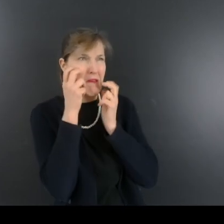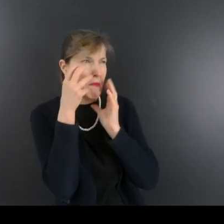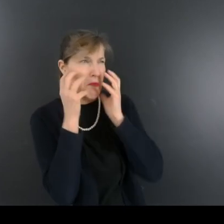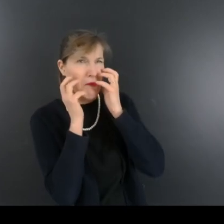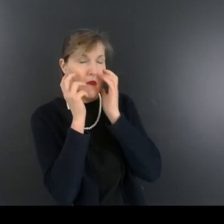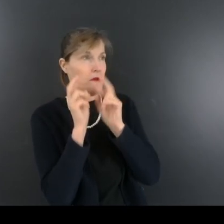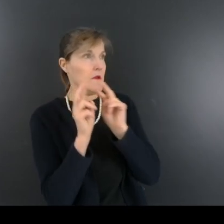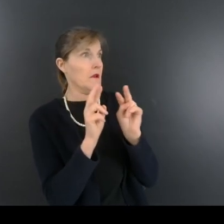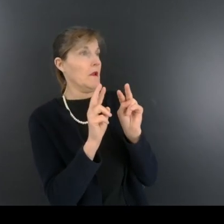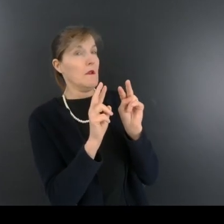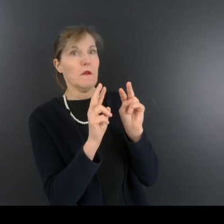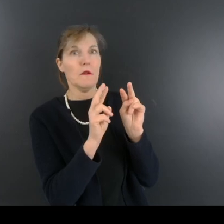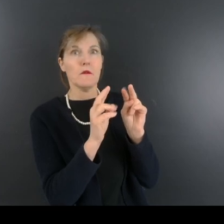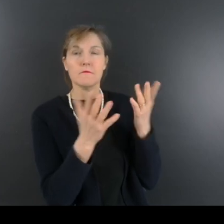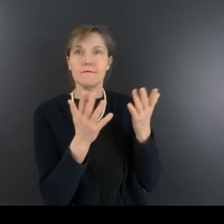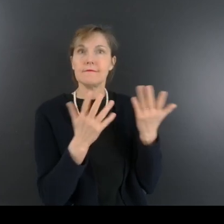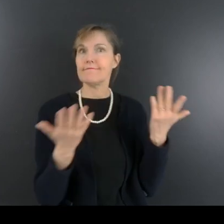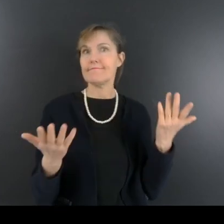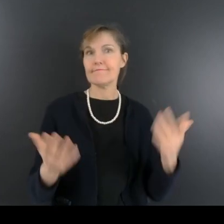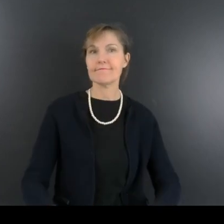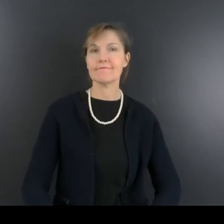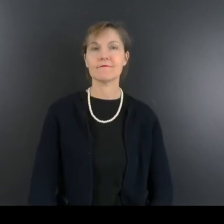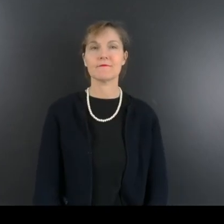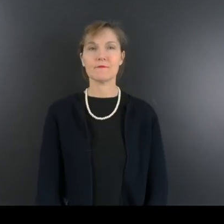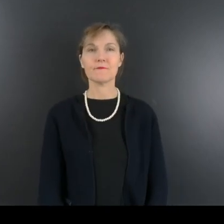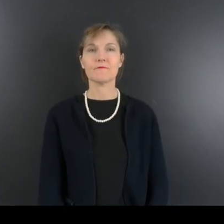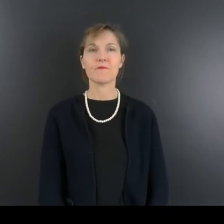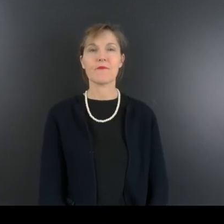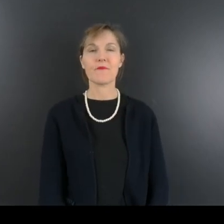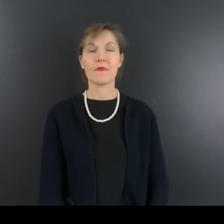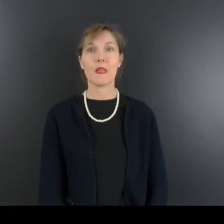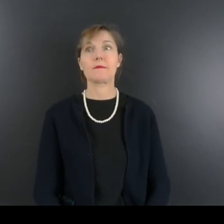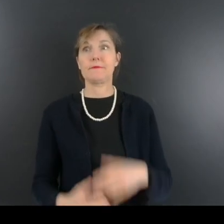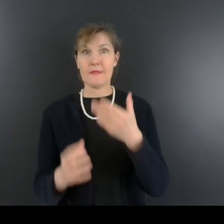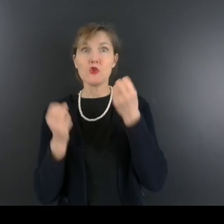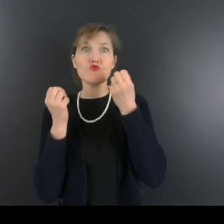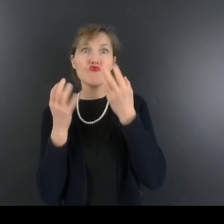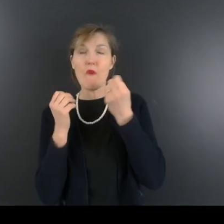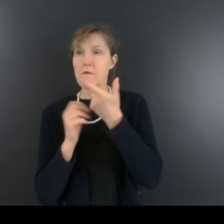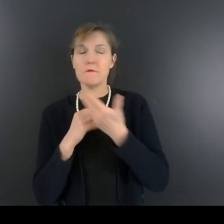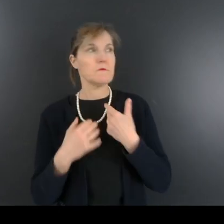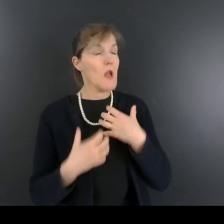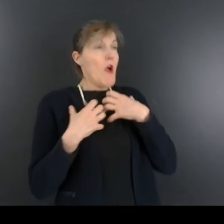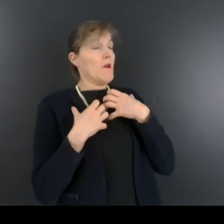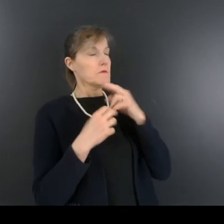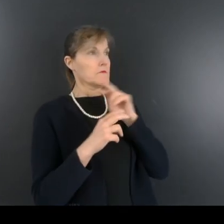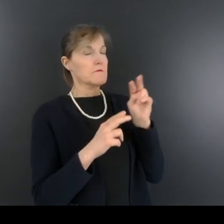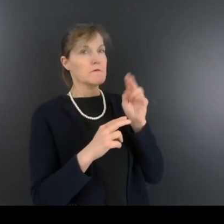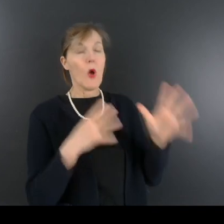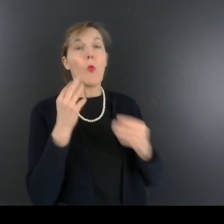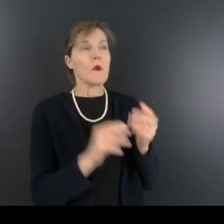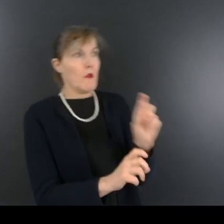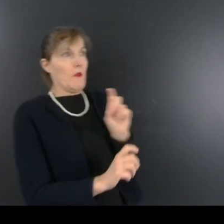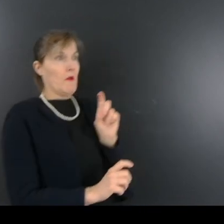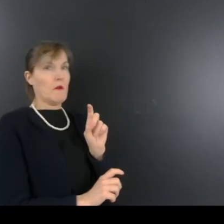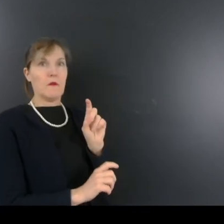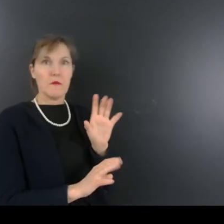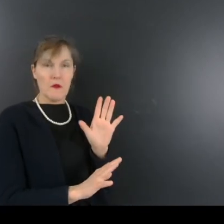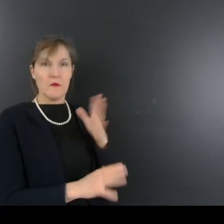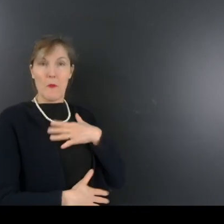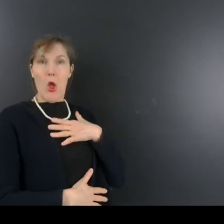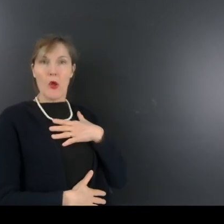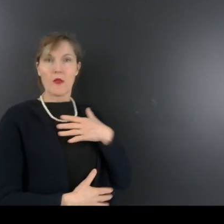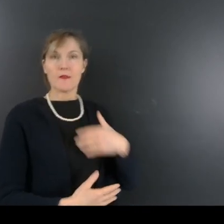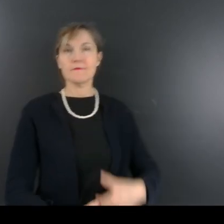attirait inévitablement les regards sur sa paralysie. Souvent, les gens sursautaient à sa vue ou reculaient avec un